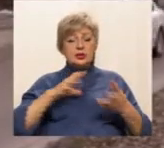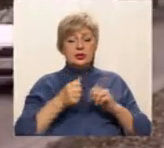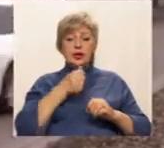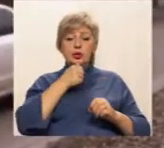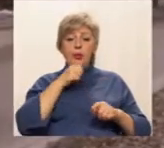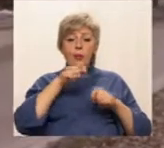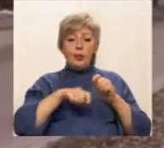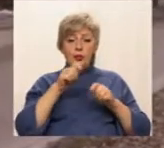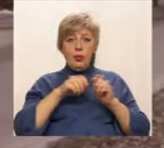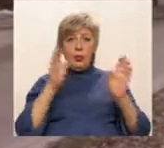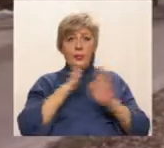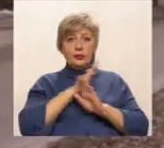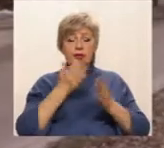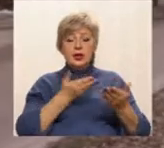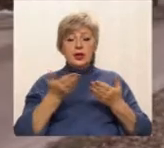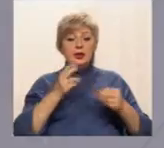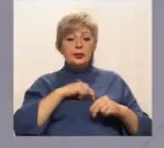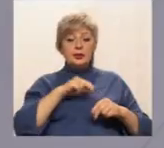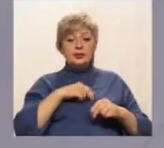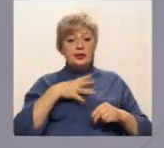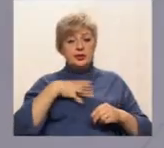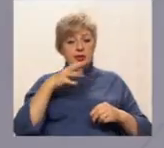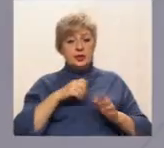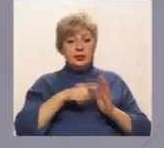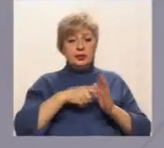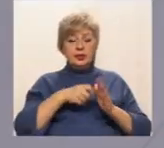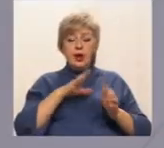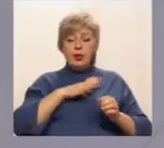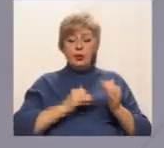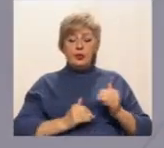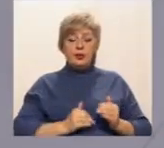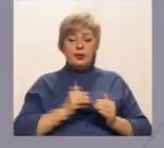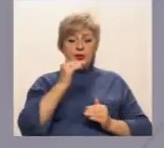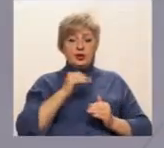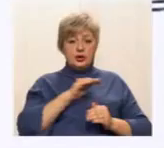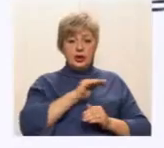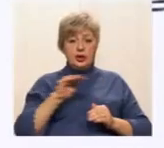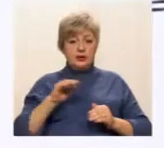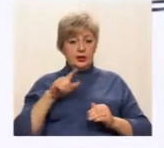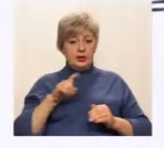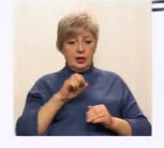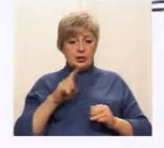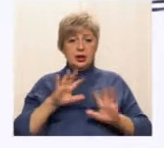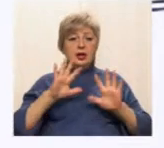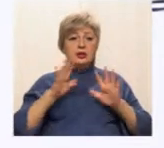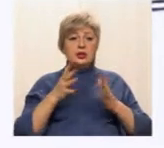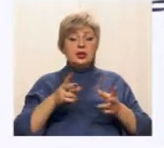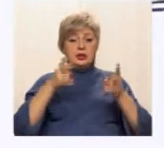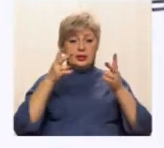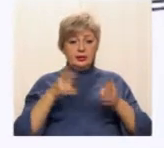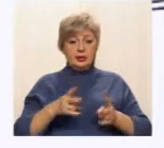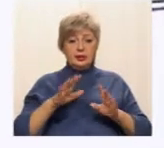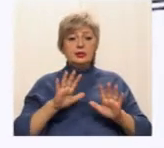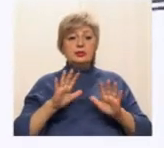забої, де працювали загиблі гірники, був підвищений рівень газу. Як ми повідомляли раніше, нещасний випадок на шахті